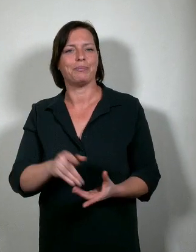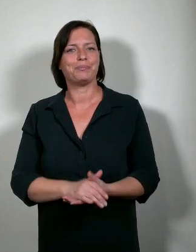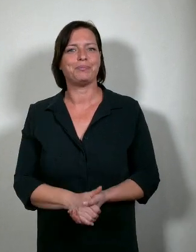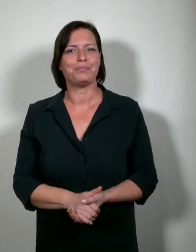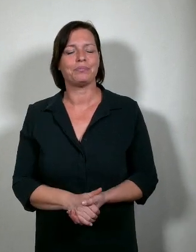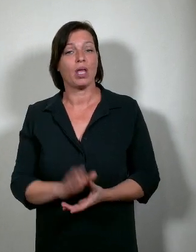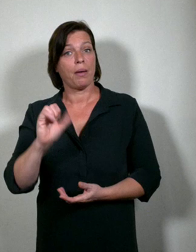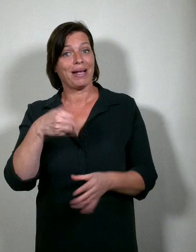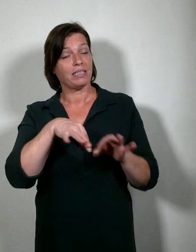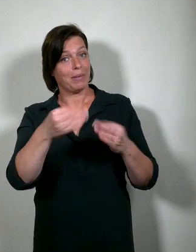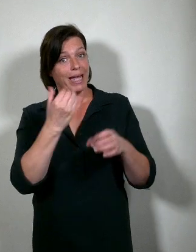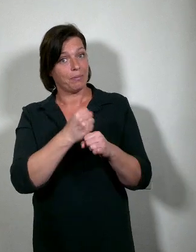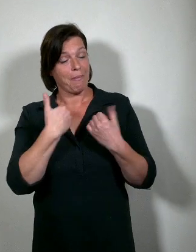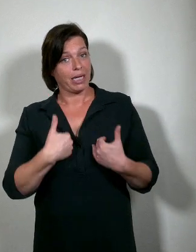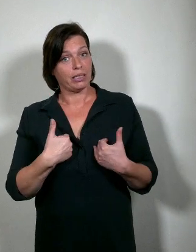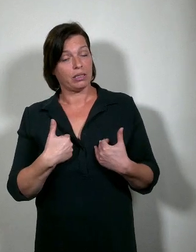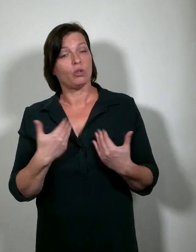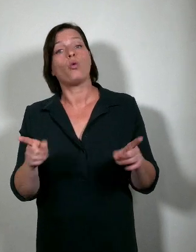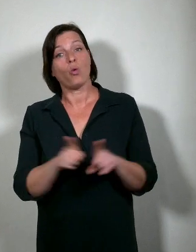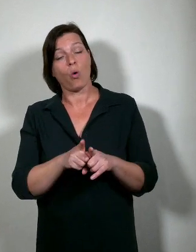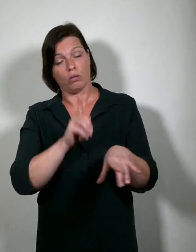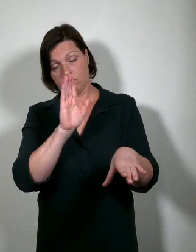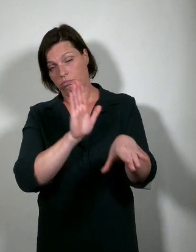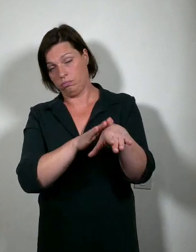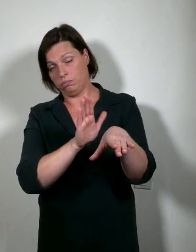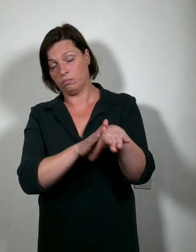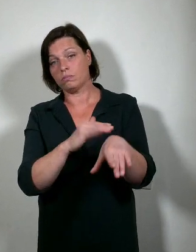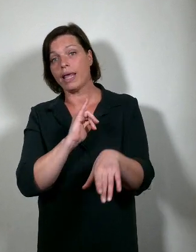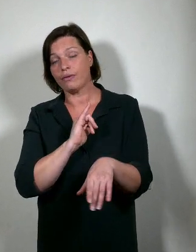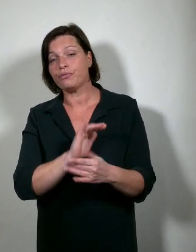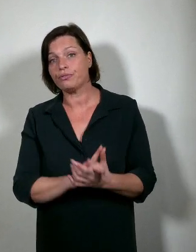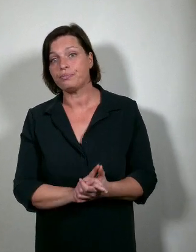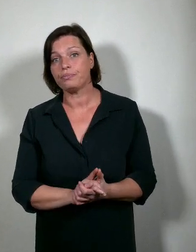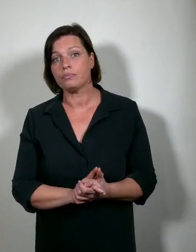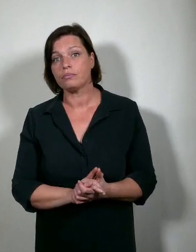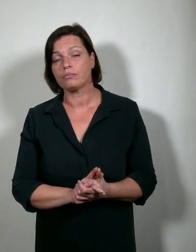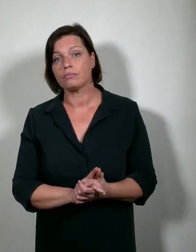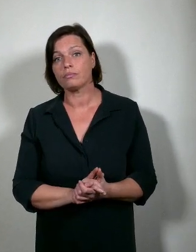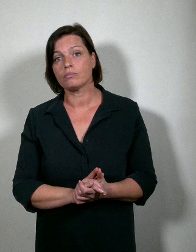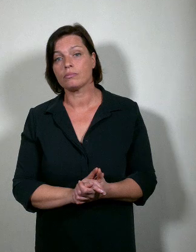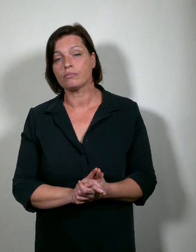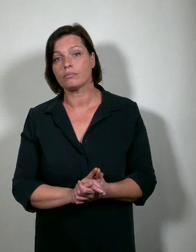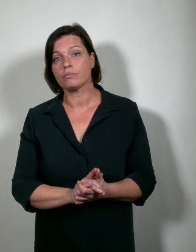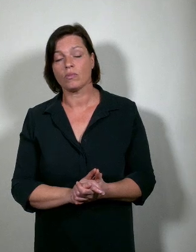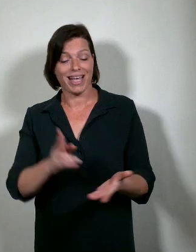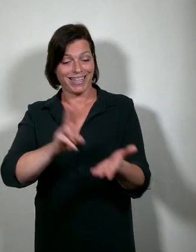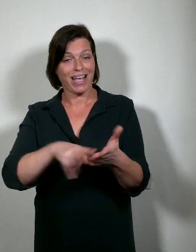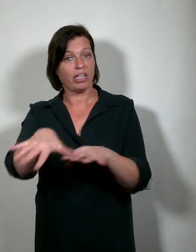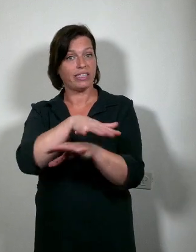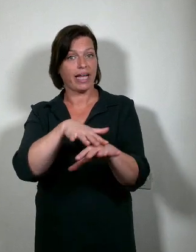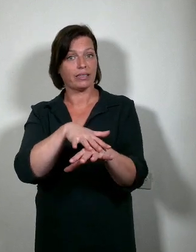Beste beleidsmakers, ik richt mij ook tot u. We mogen niet blind zijn voor de realiteit.